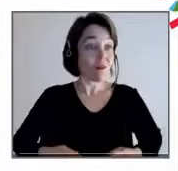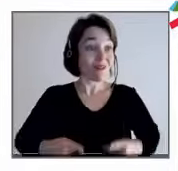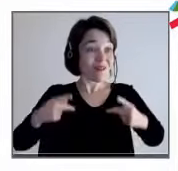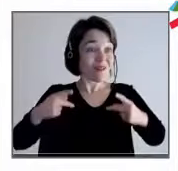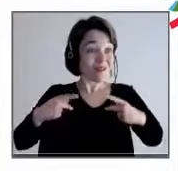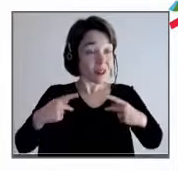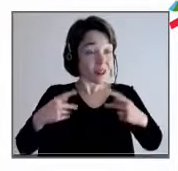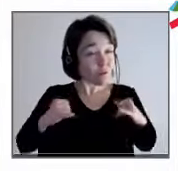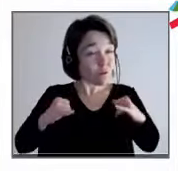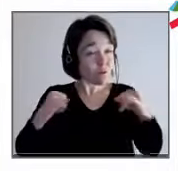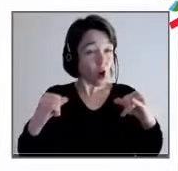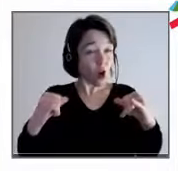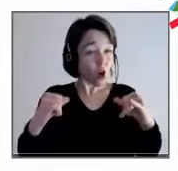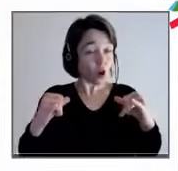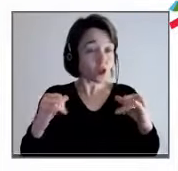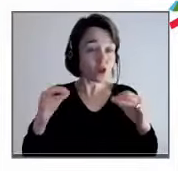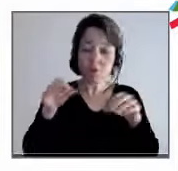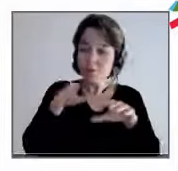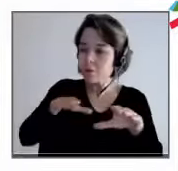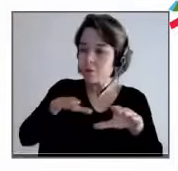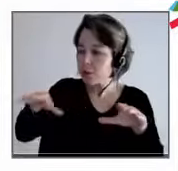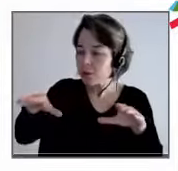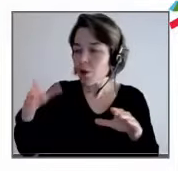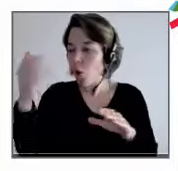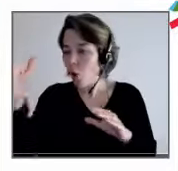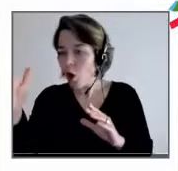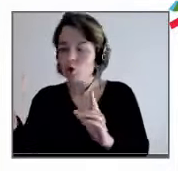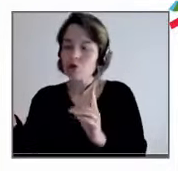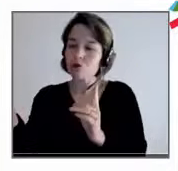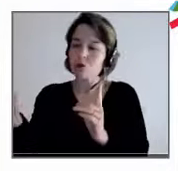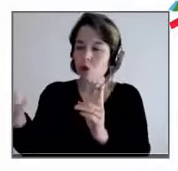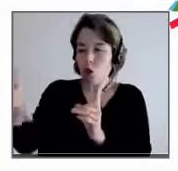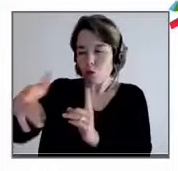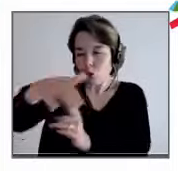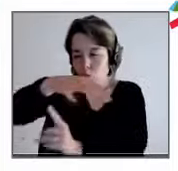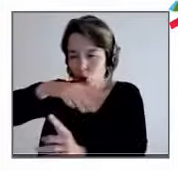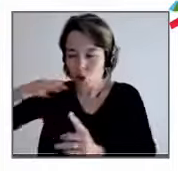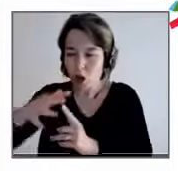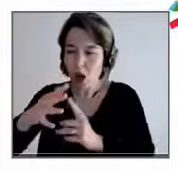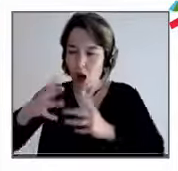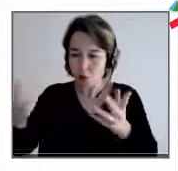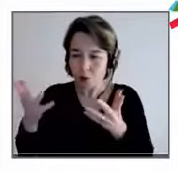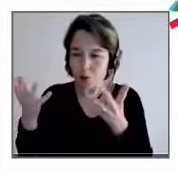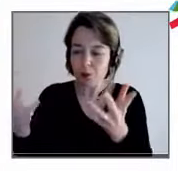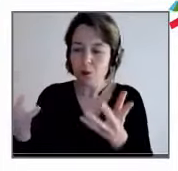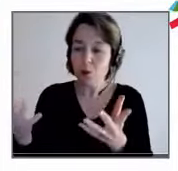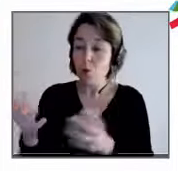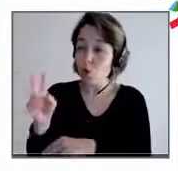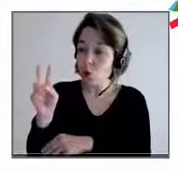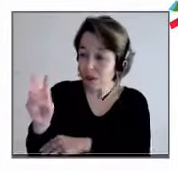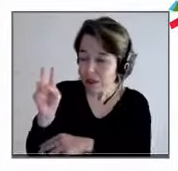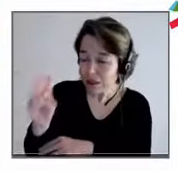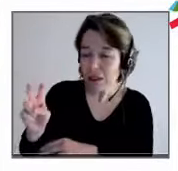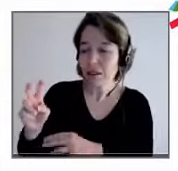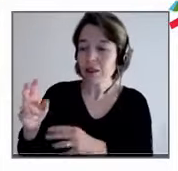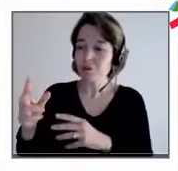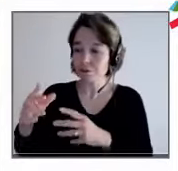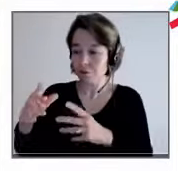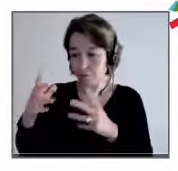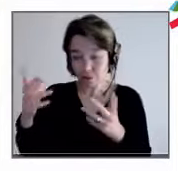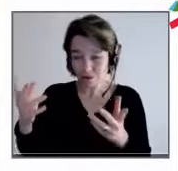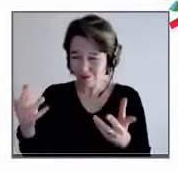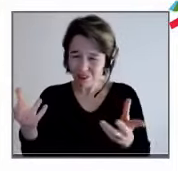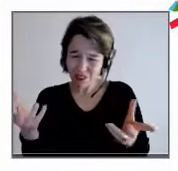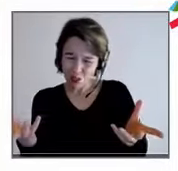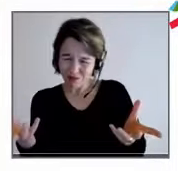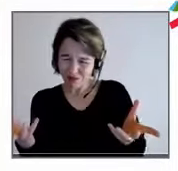greenwashing, au socialwashing, à l'ethicalwashing, etc. C'est-à-dire, si les valeurs sont des valeurs de com, ne correspondent pas